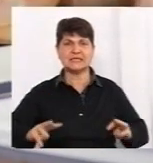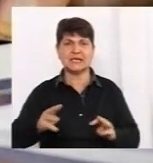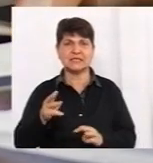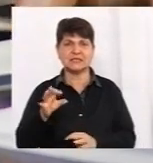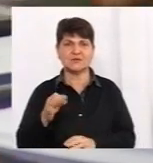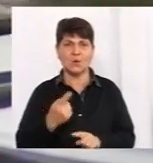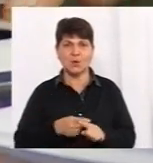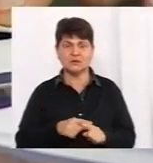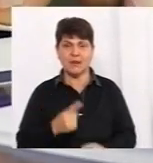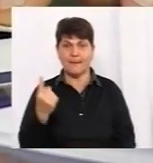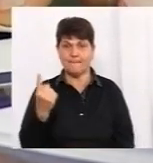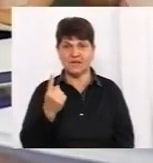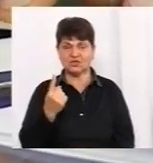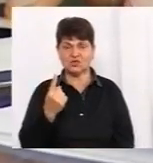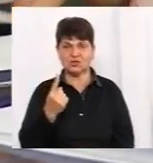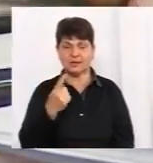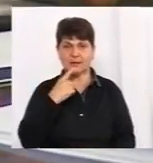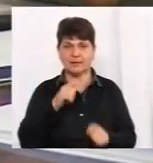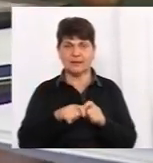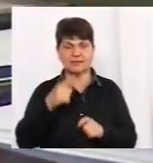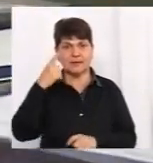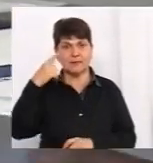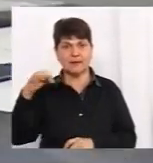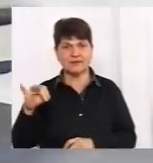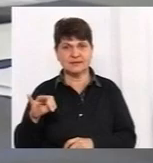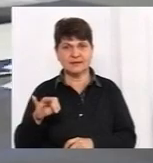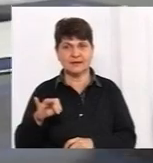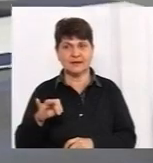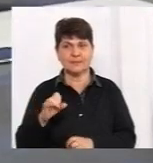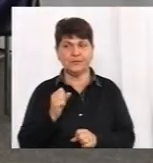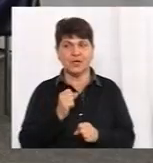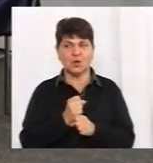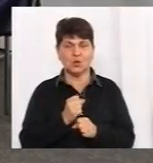це перший тест, китайський, який робить тільки на